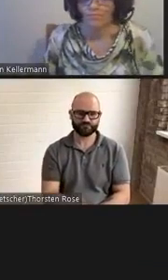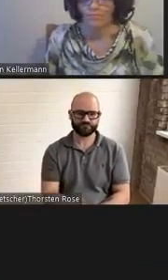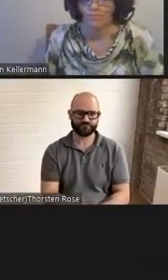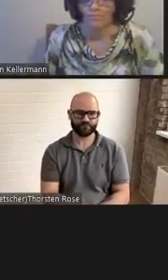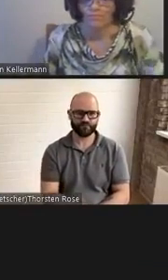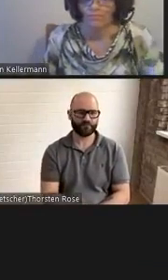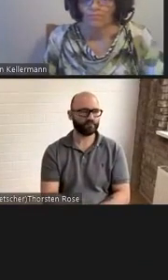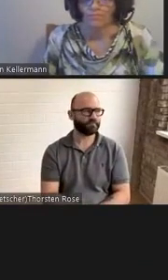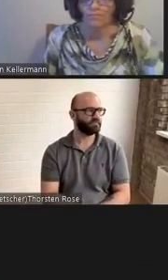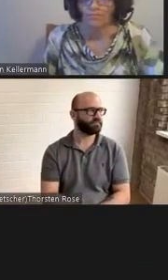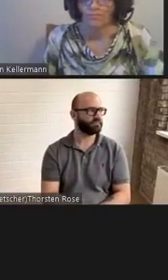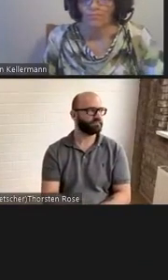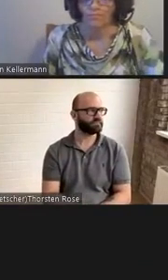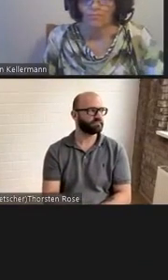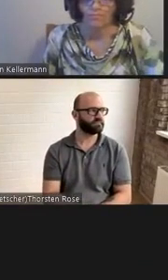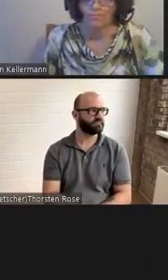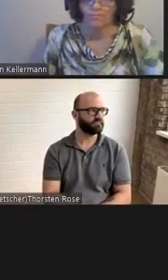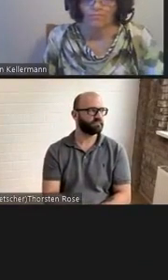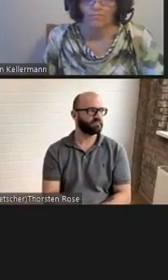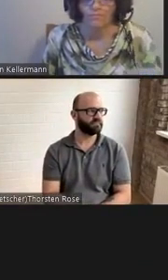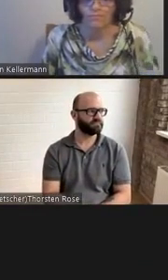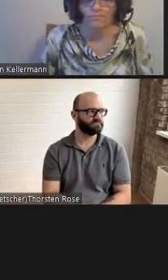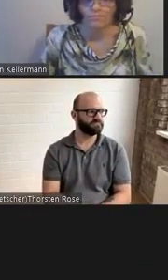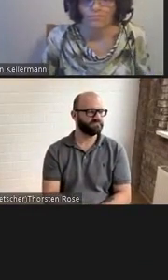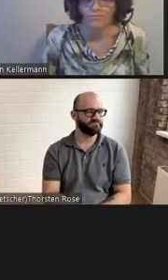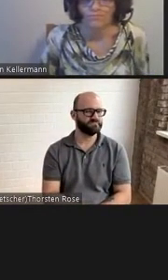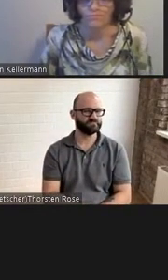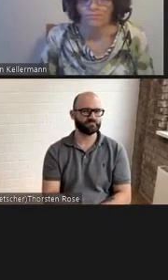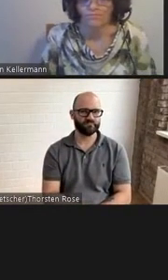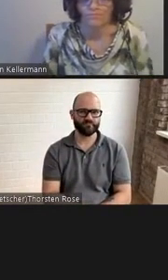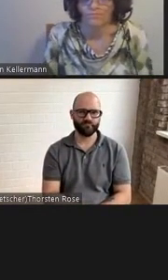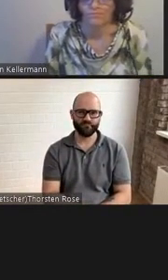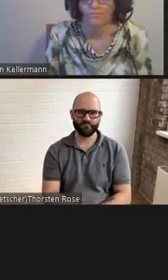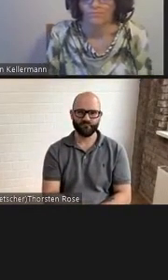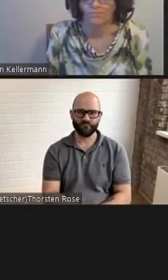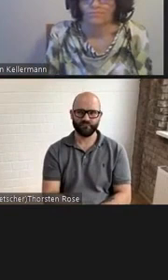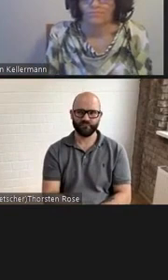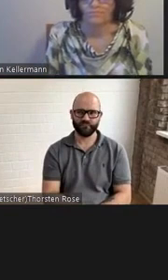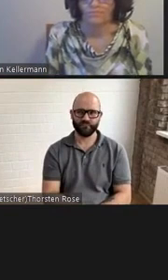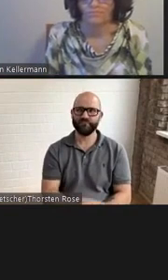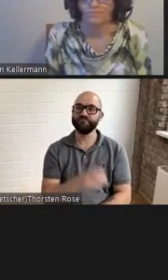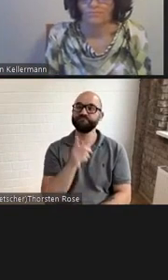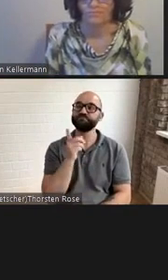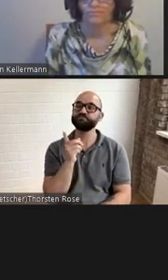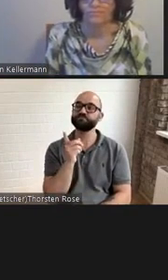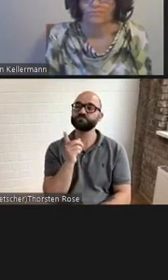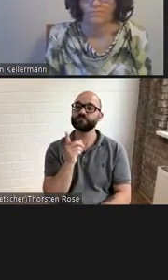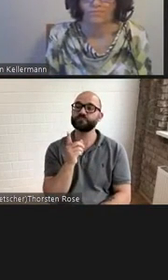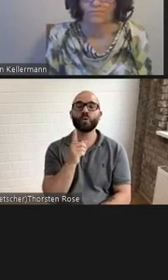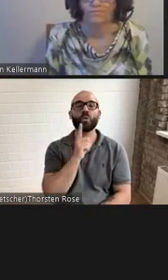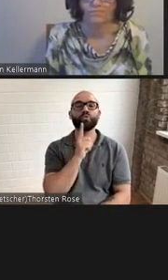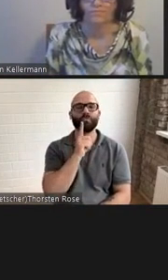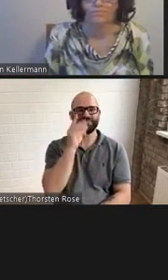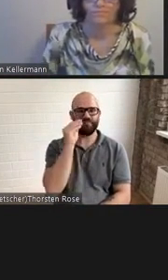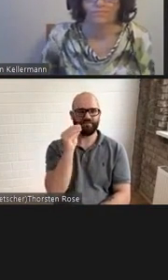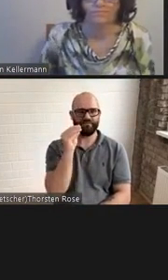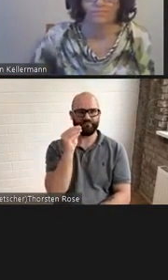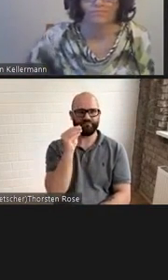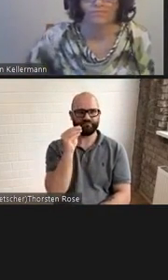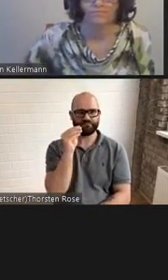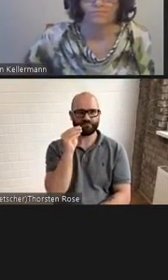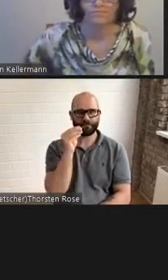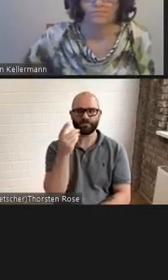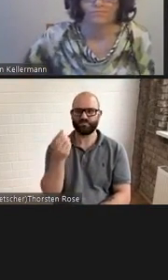Selbstverständlich kommt Thomas Mann in den Listen von Hans